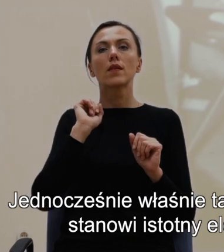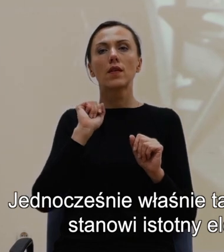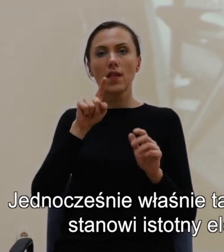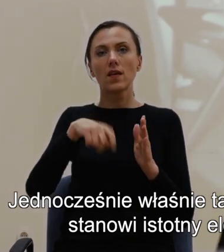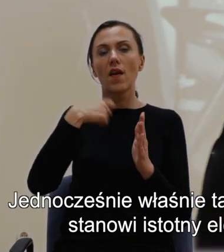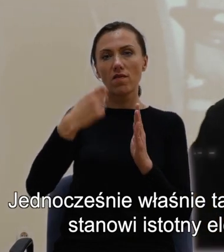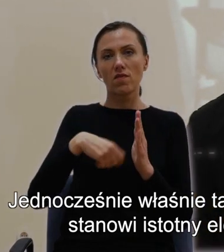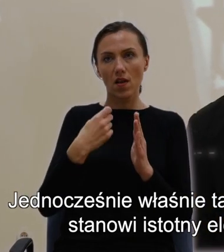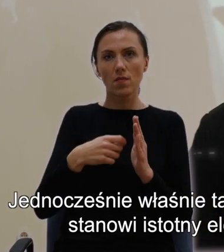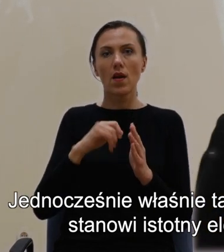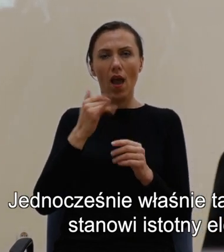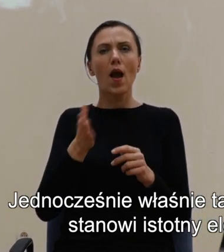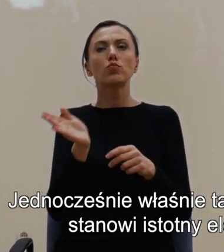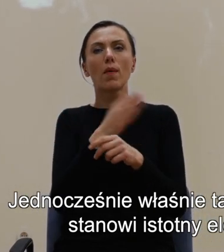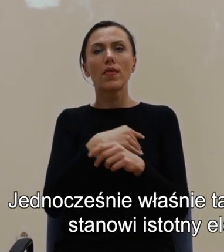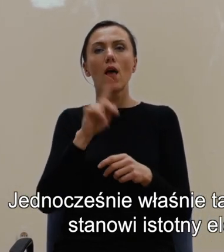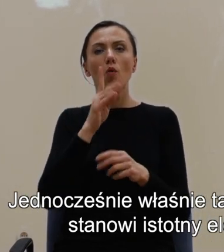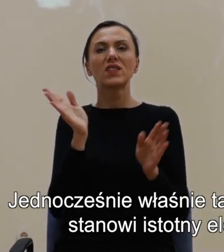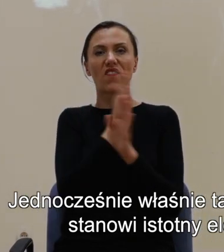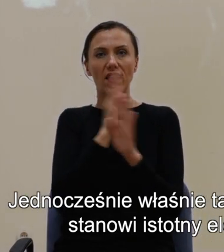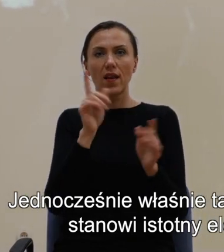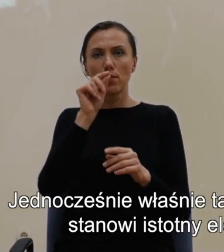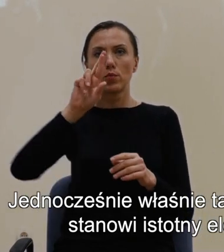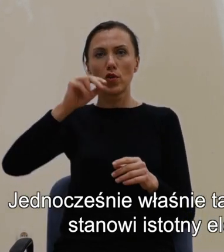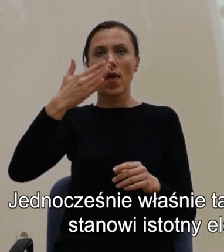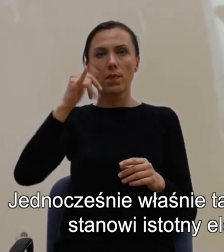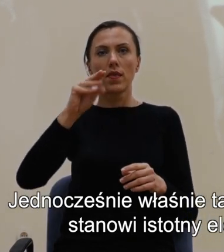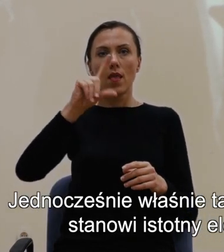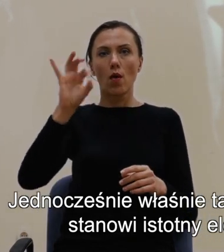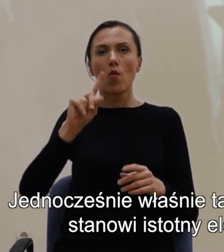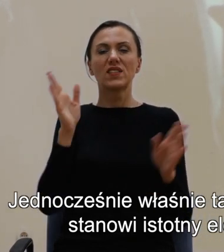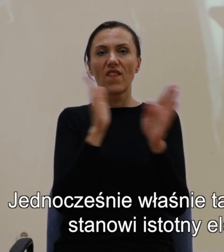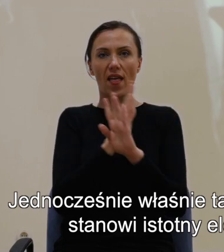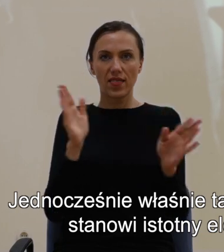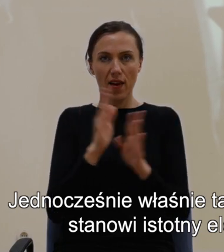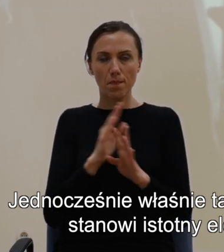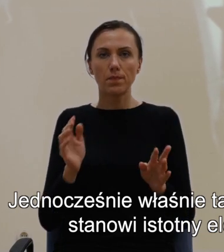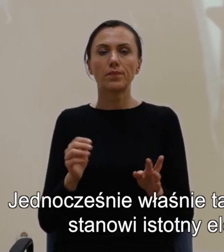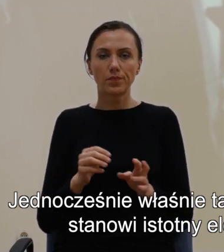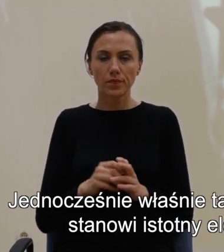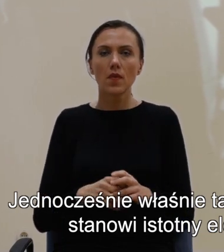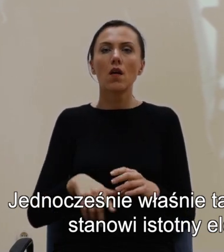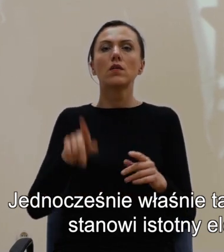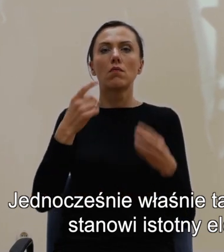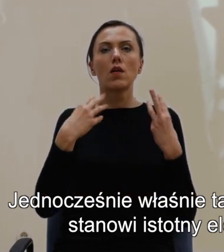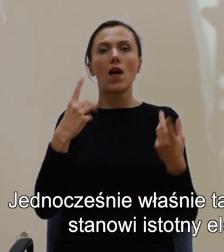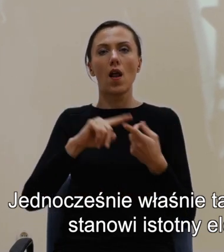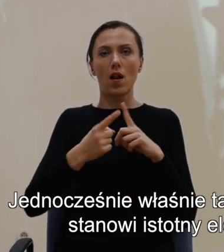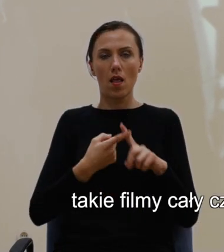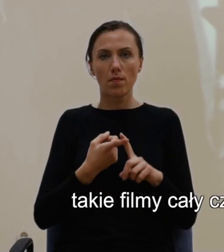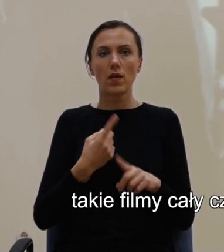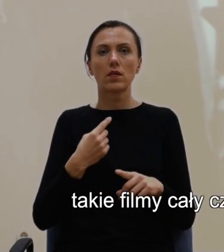film, jak Przeminęło z wiatrem, który bez wątpienia stanowi istotny element w historii kinematografii amerykańskiej,